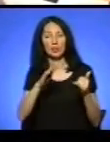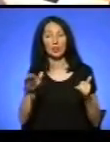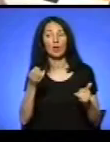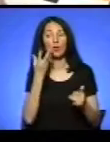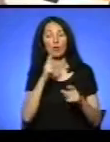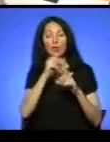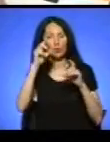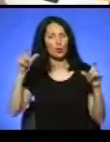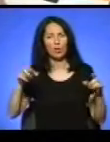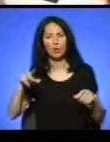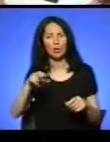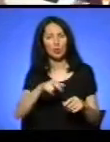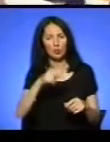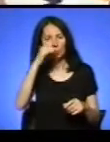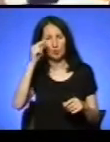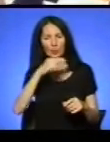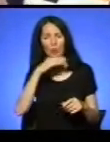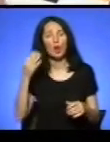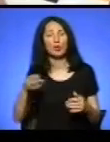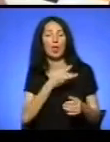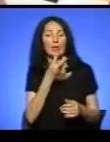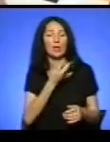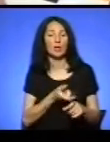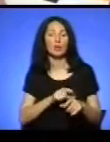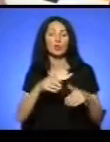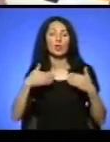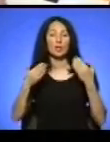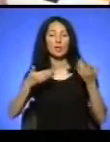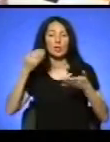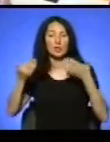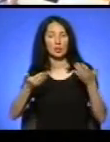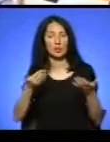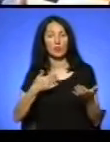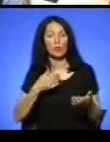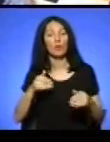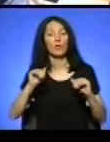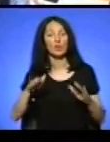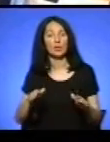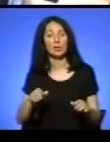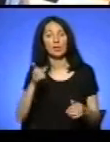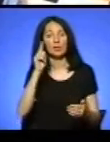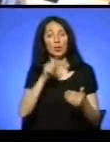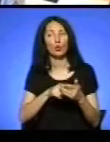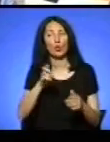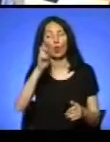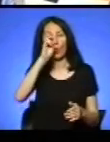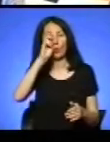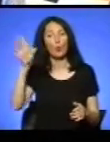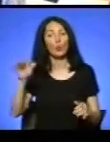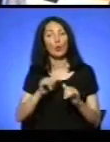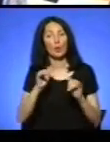багато в енергії, вони дуже ініціативні. І ми вирішили з битою популяризації різних видів спорту,